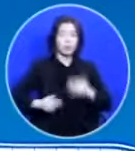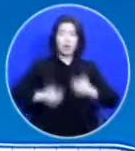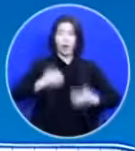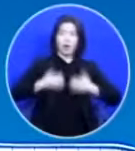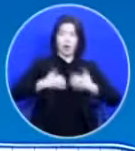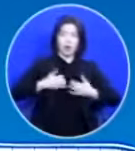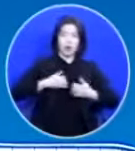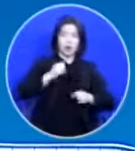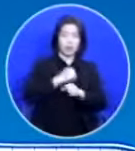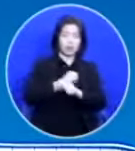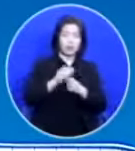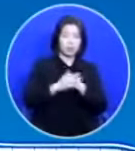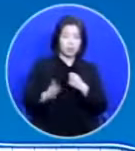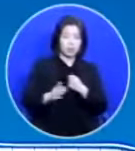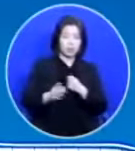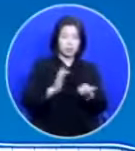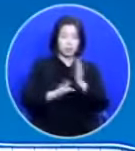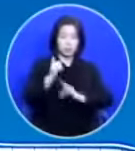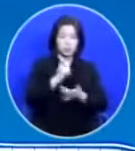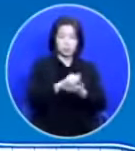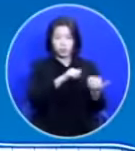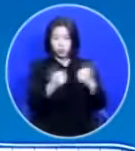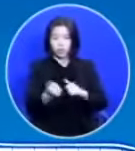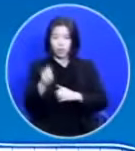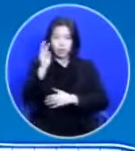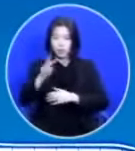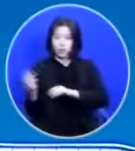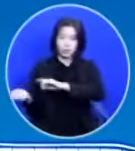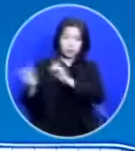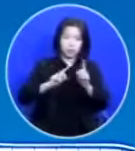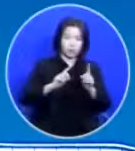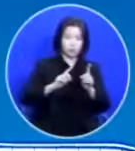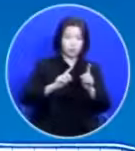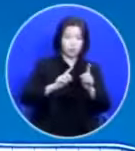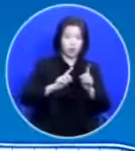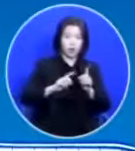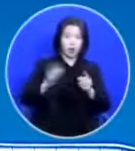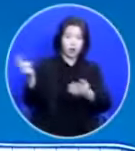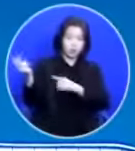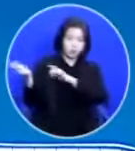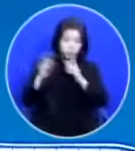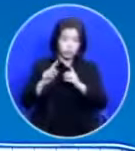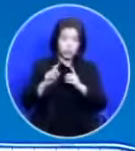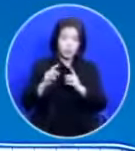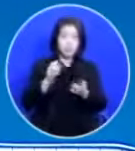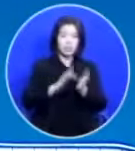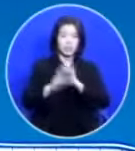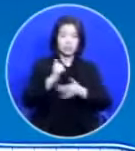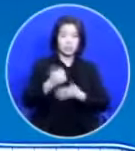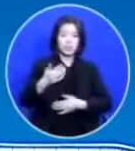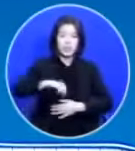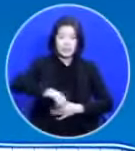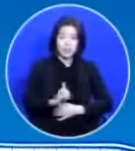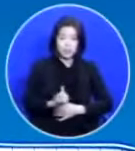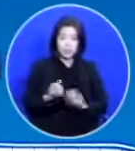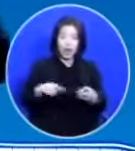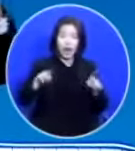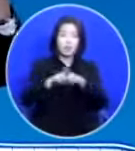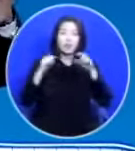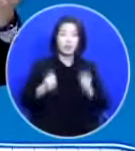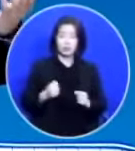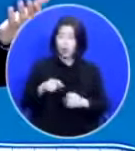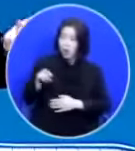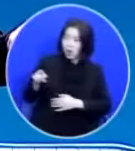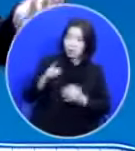예수님이 죽었다가 사흘 만에 살아나셨어요 부활하신 예수님이 자기와 같이 계세요 그리고 그